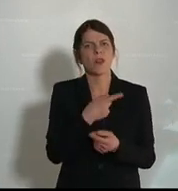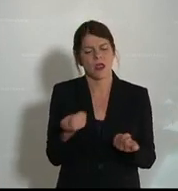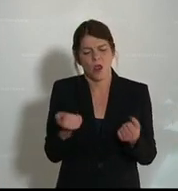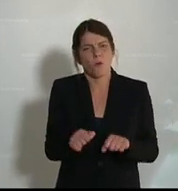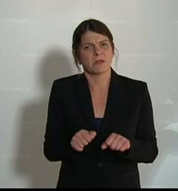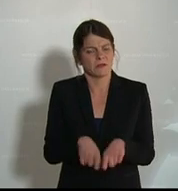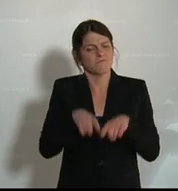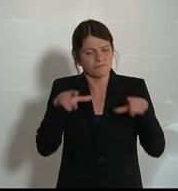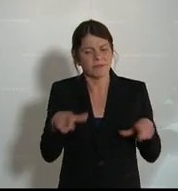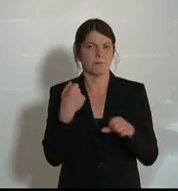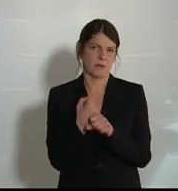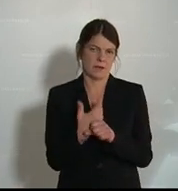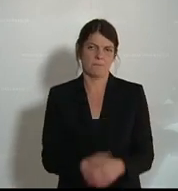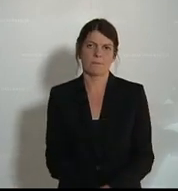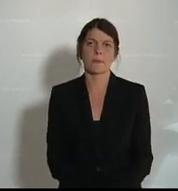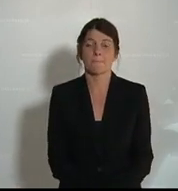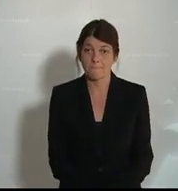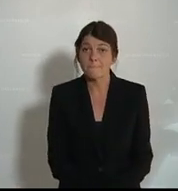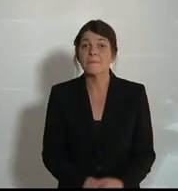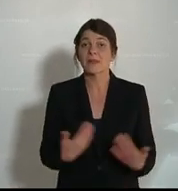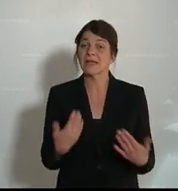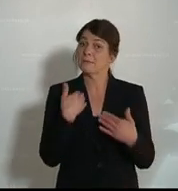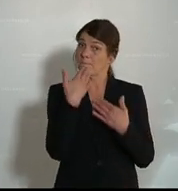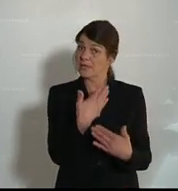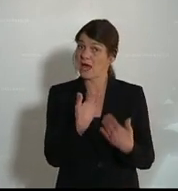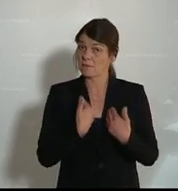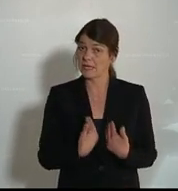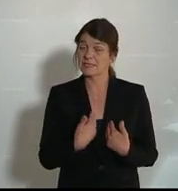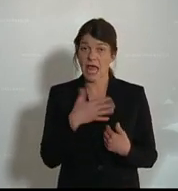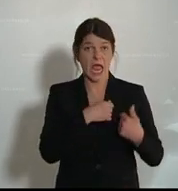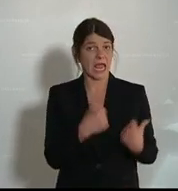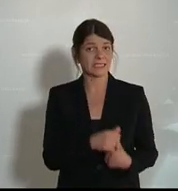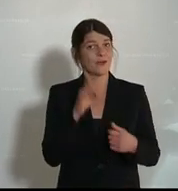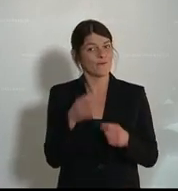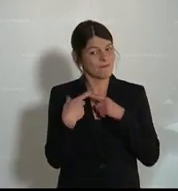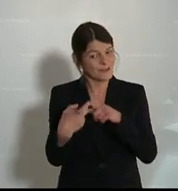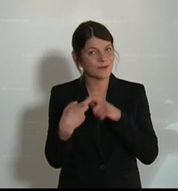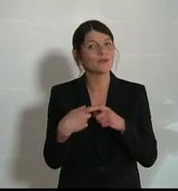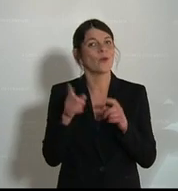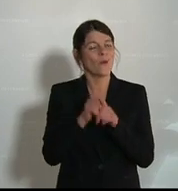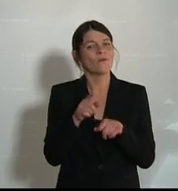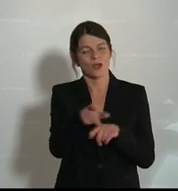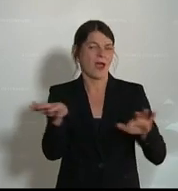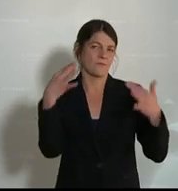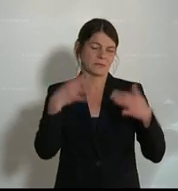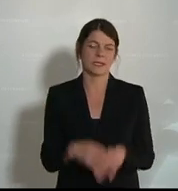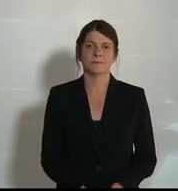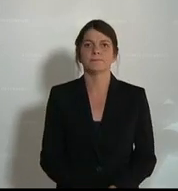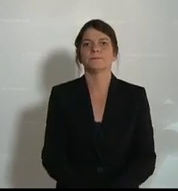Kompetenzvornahme durchzuführen. In diesem Sinne bedanke ich mich sehr herzlich für die Debatte und Ihre Aufmerksamkeit.